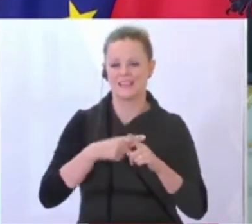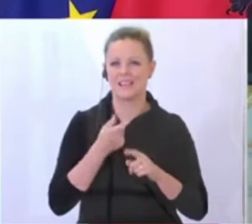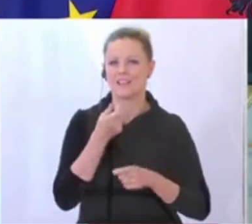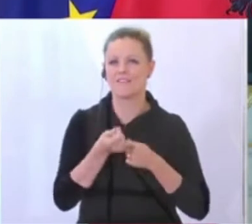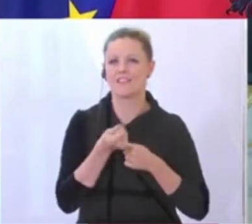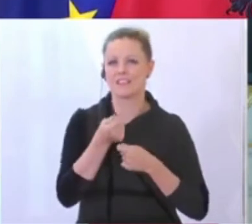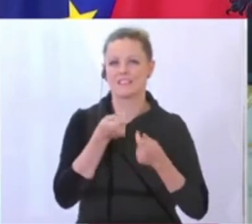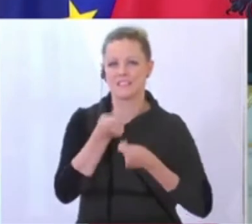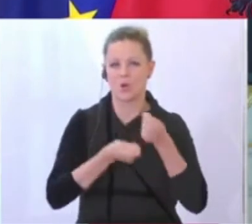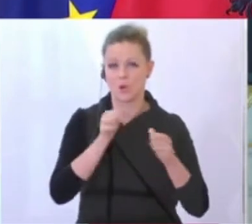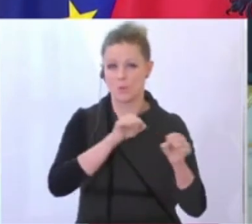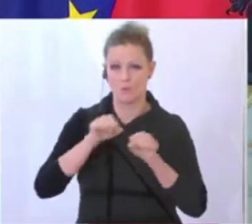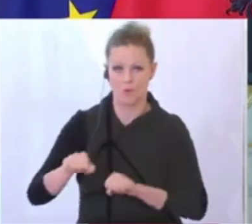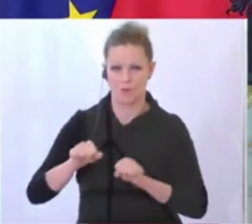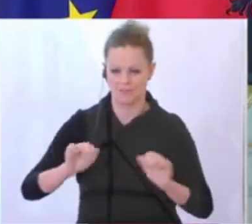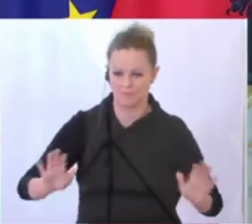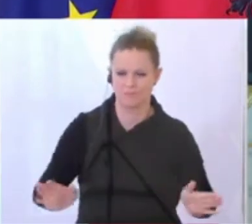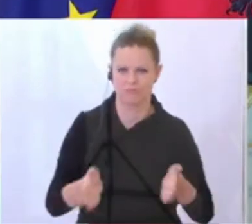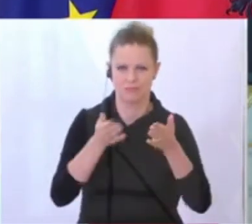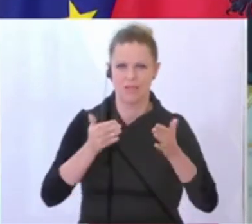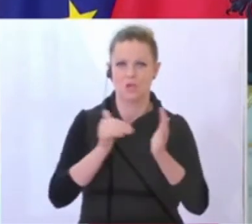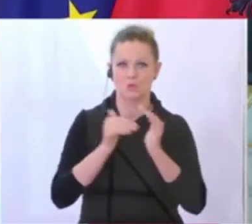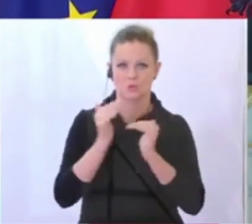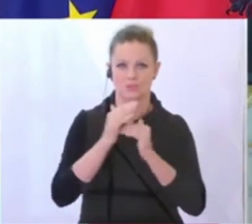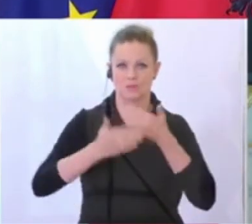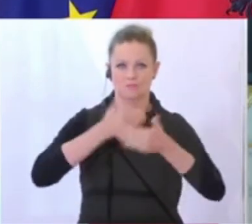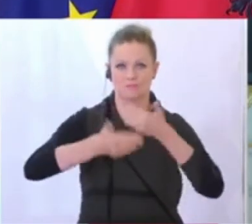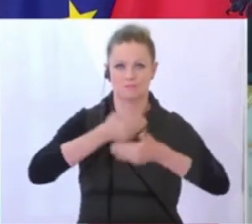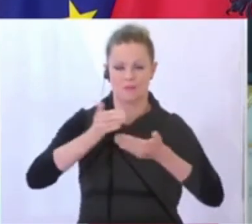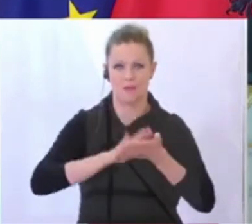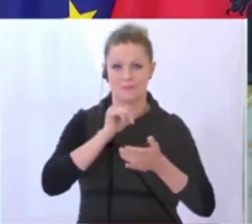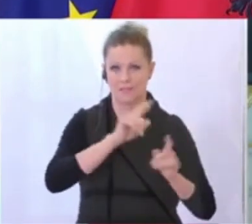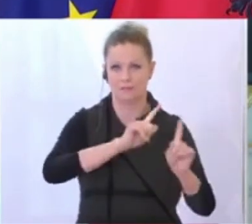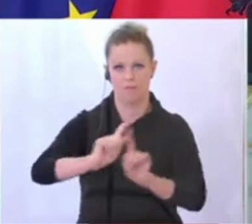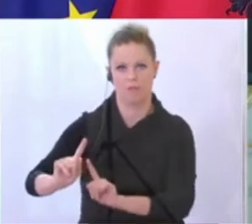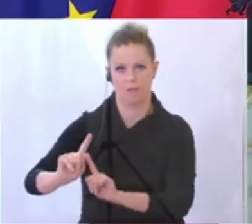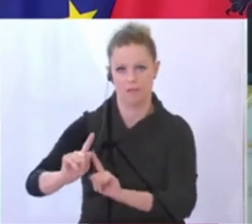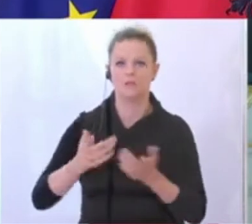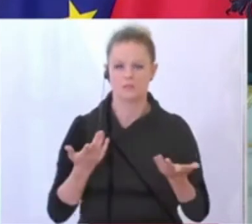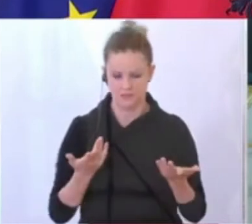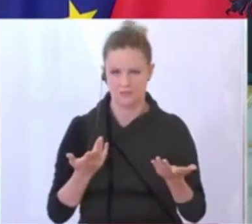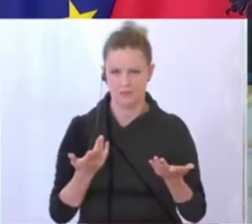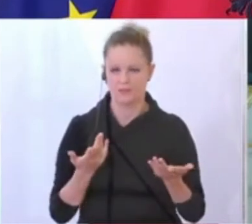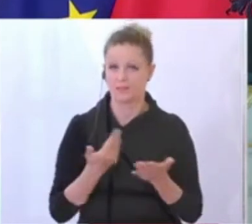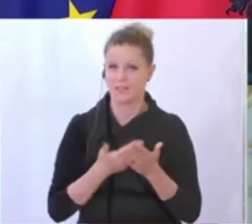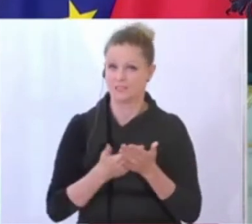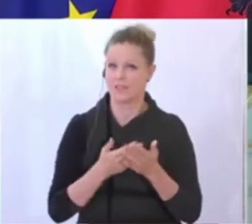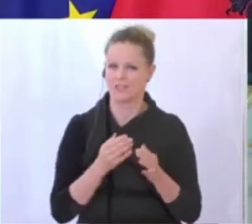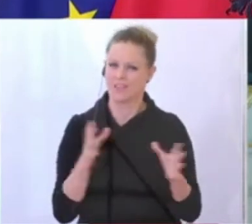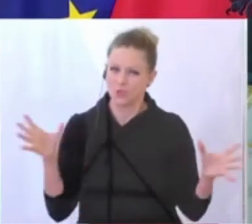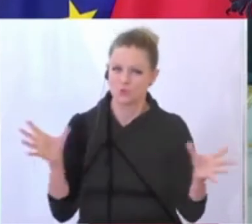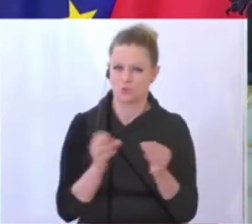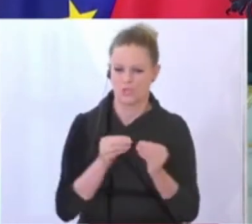können, damit wir eben den Schub und den Schwung im System halten und keine Stillstände produzieren. Das geht also in einem guten